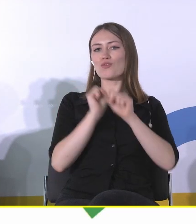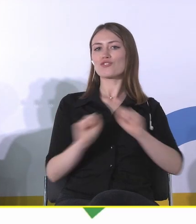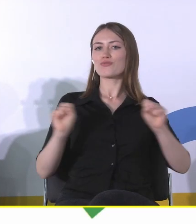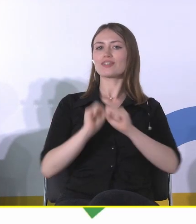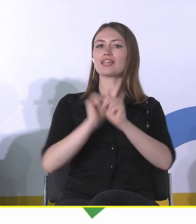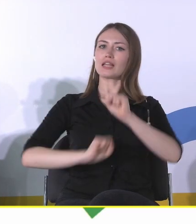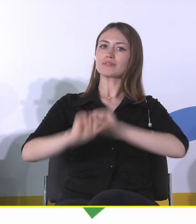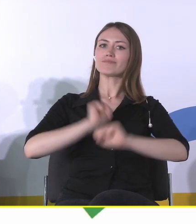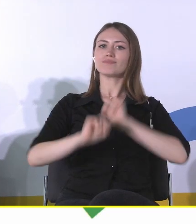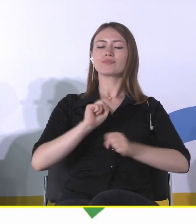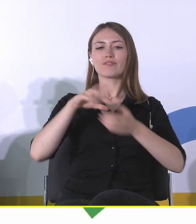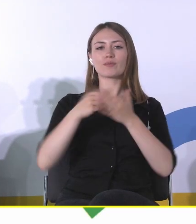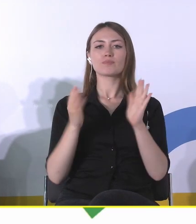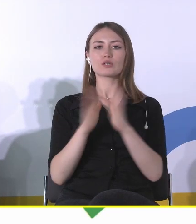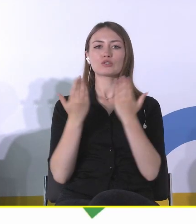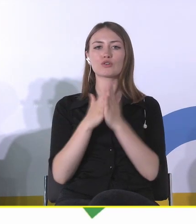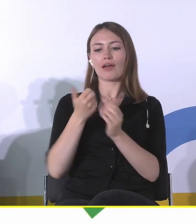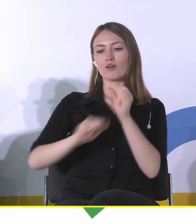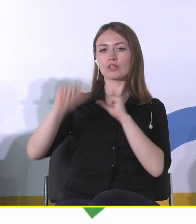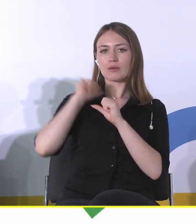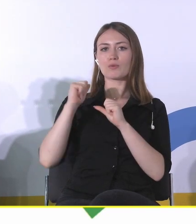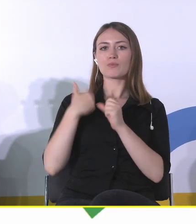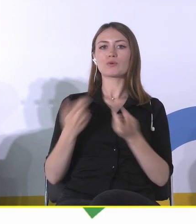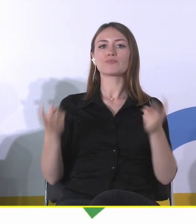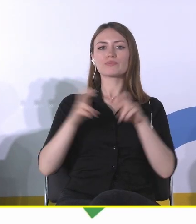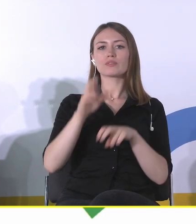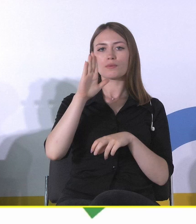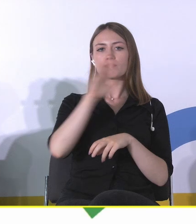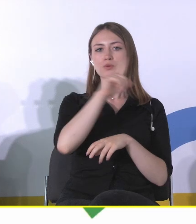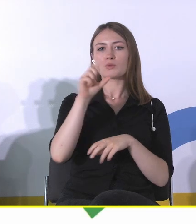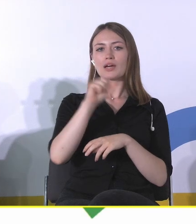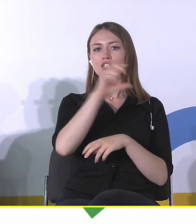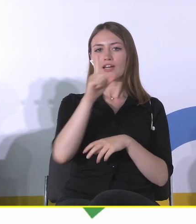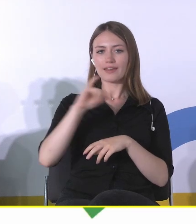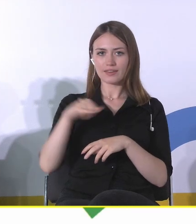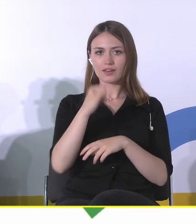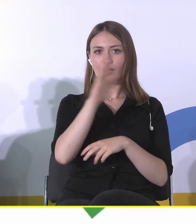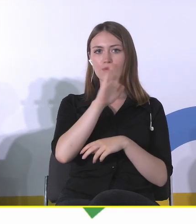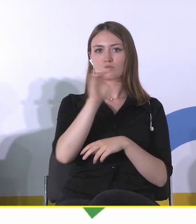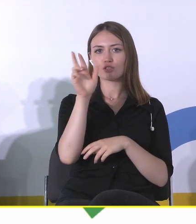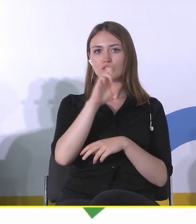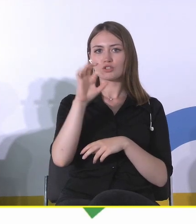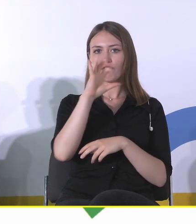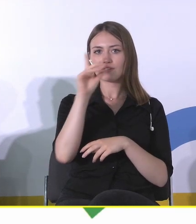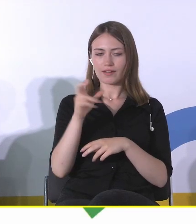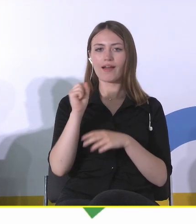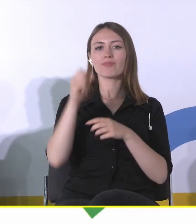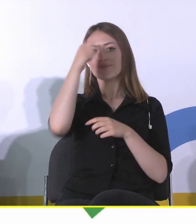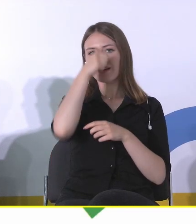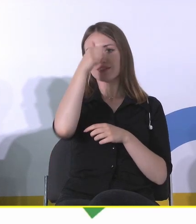taka książka w zeszłym roku Błażeja Brzostka o Warszawie. Wstecz. To jest książka, która opowiada historię miasta,